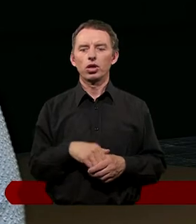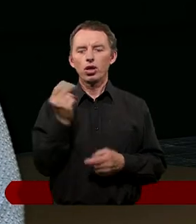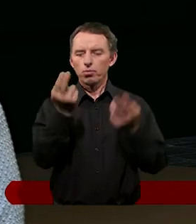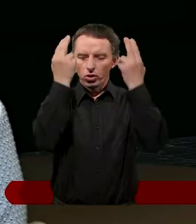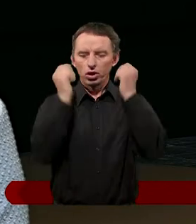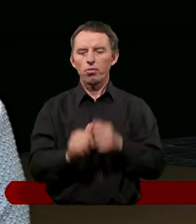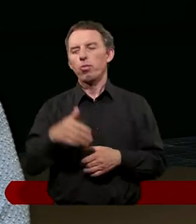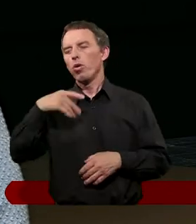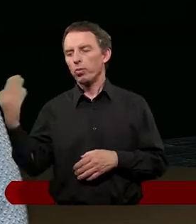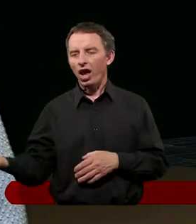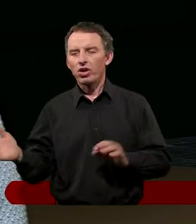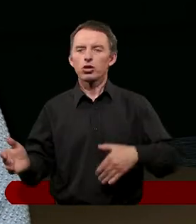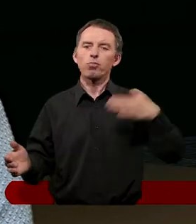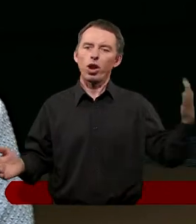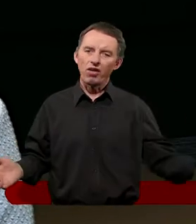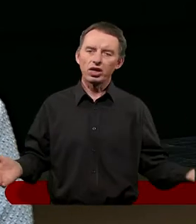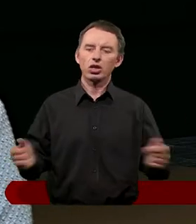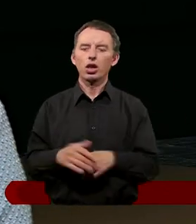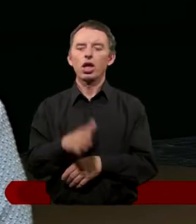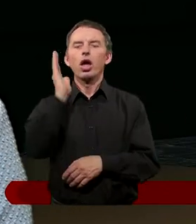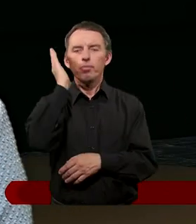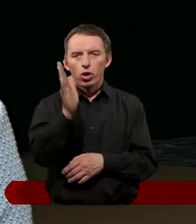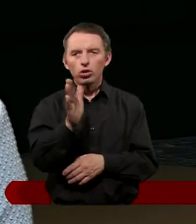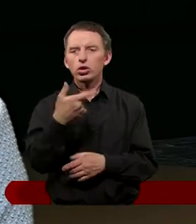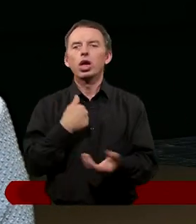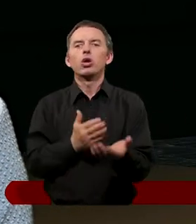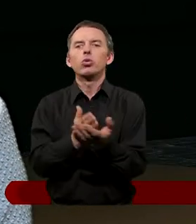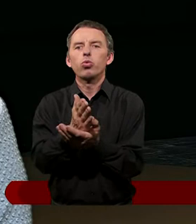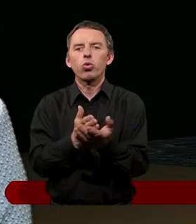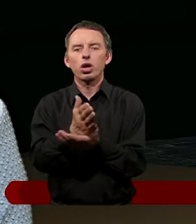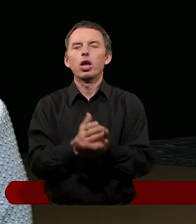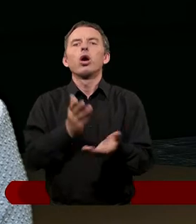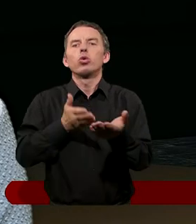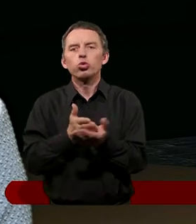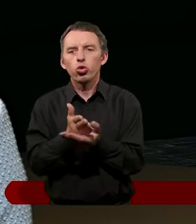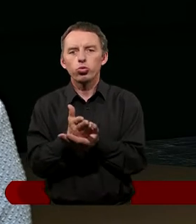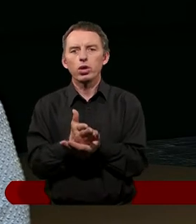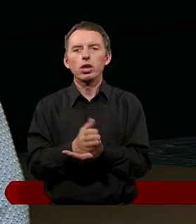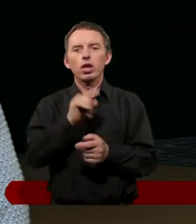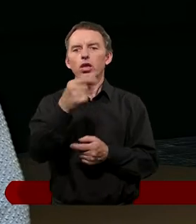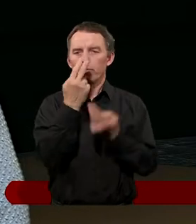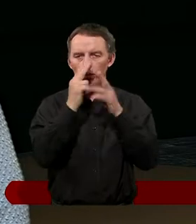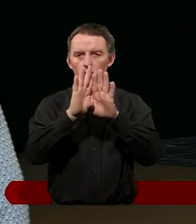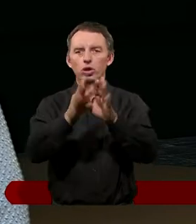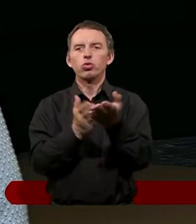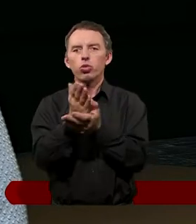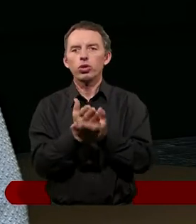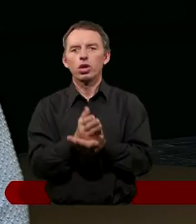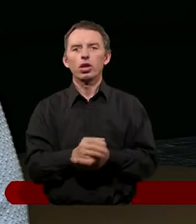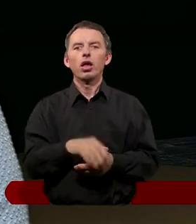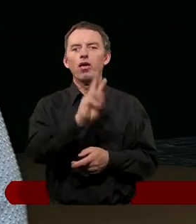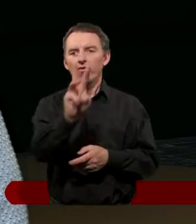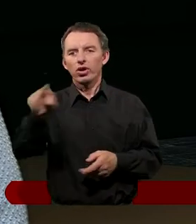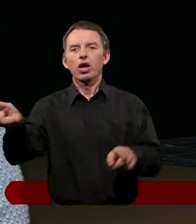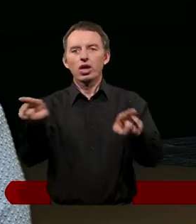posadzisz? Po prawej stronie, po lewej stronie? A on mówi, bądźcie sługami. Czyli służba. Ja przyszedłem po to, żeby służyć i wy